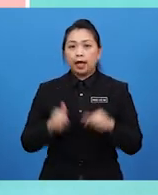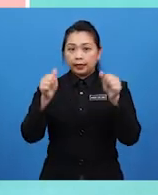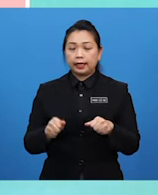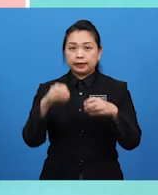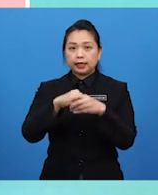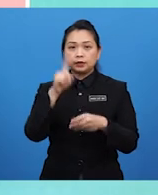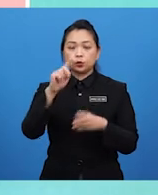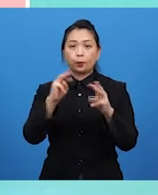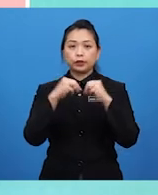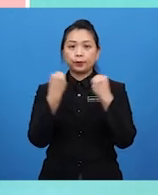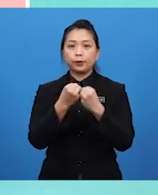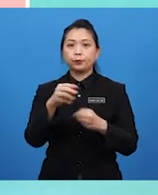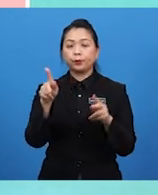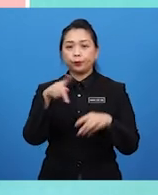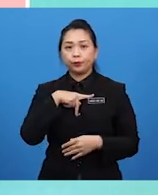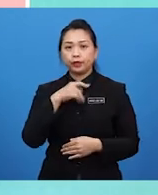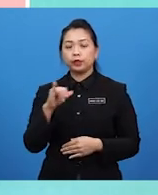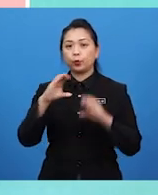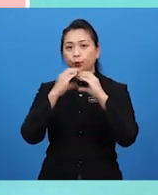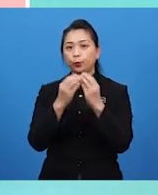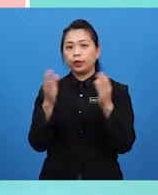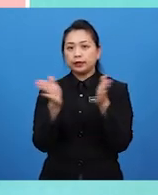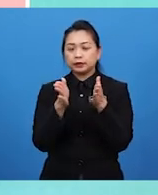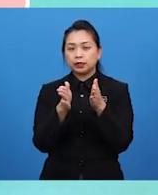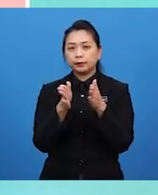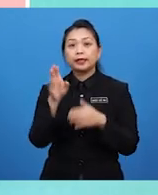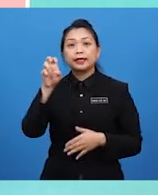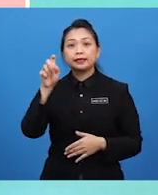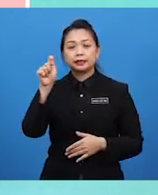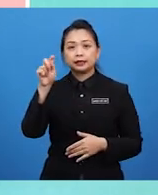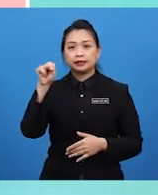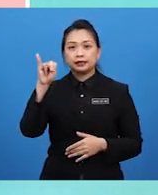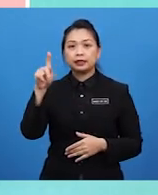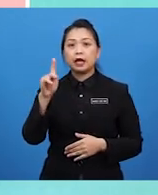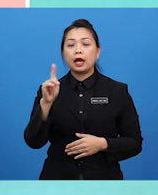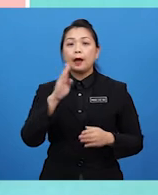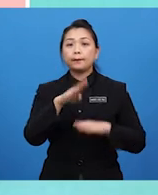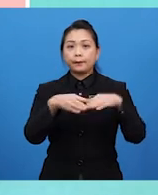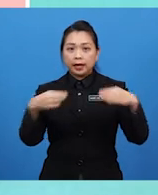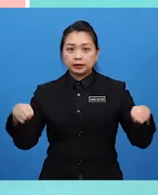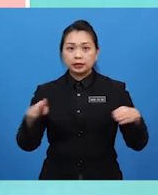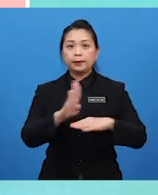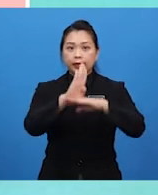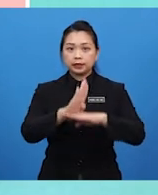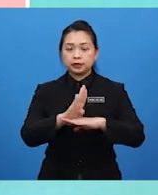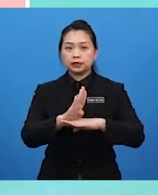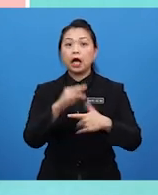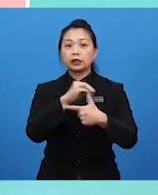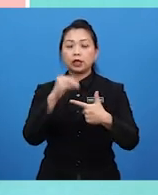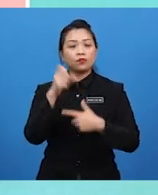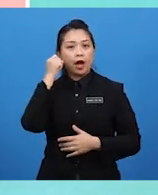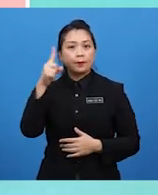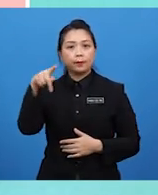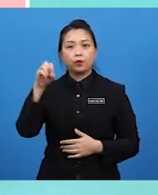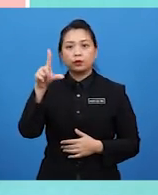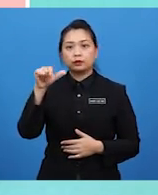mempunyai pelbagai kumpulan kecil seperti etnik, bahasa, bangsa atau fahaman politik, Cikgu Doys. pelajar-pelajar harus